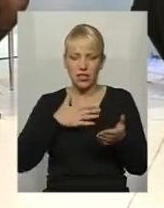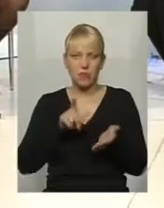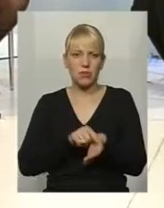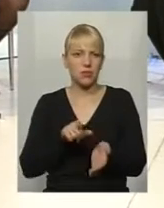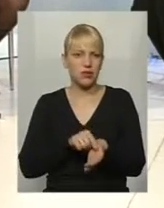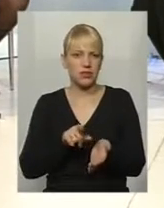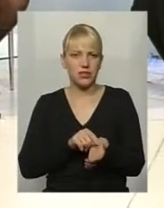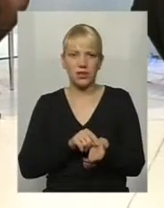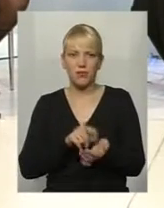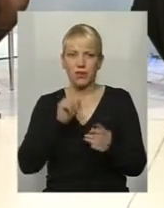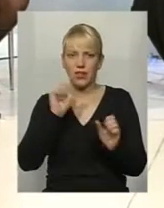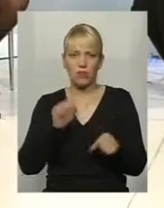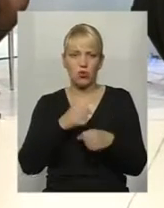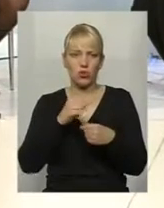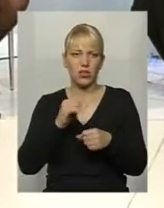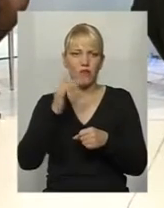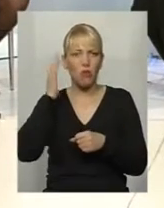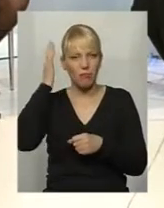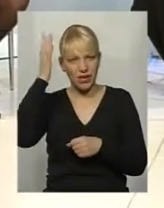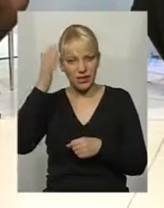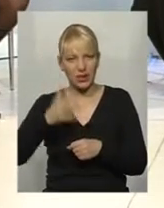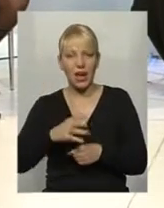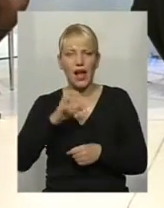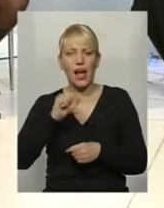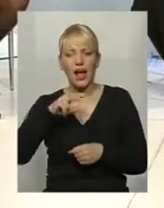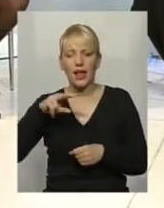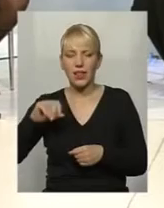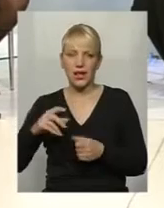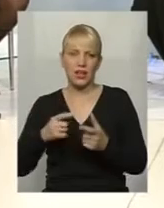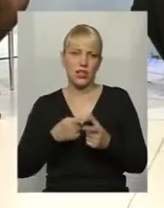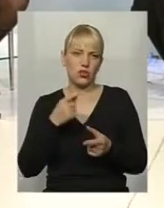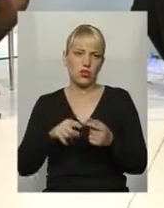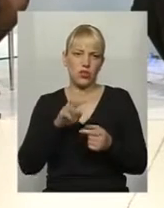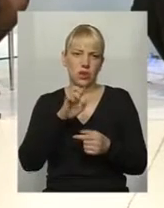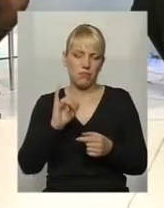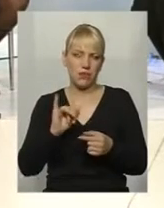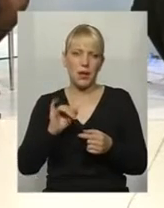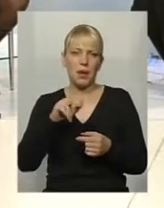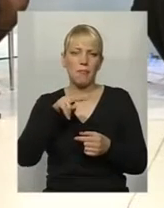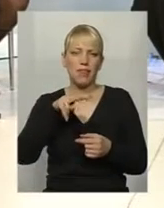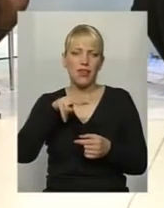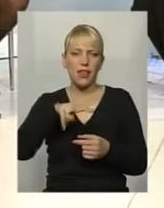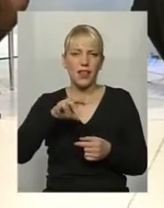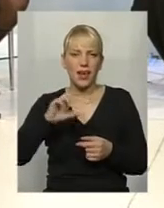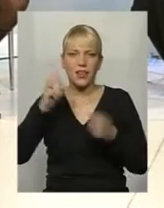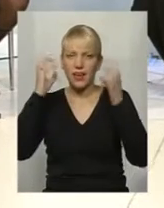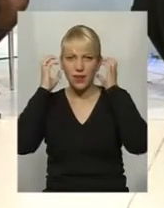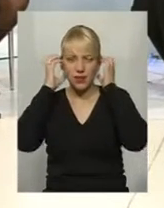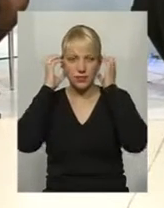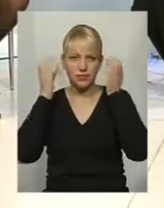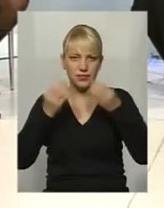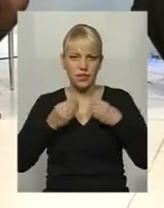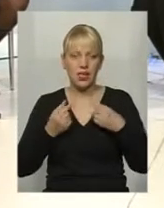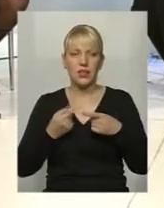не можна навіть мріяти. Але хоча б МП3-плеєр. І теж, ну, сама